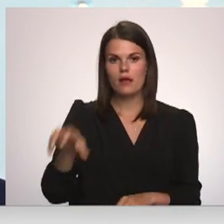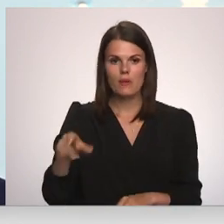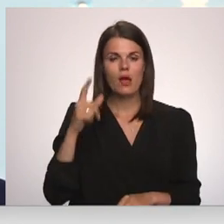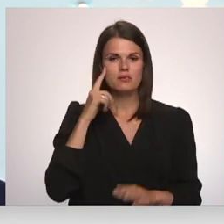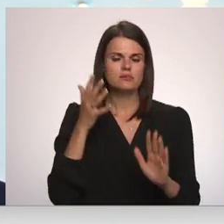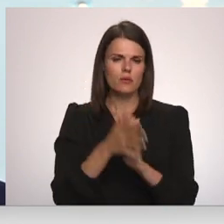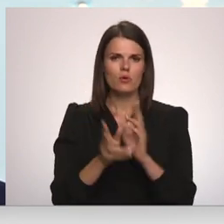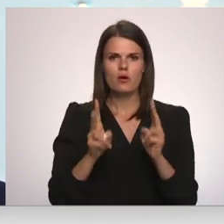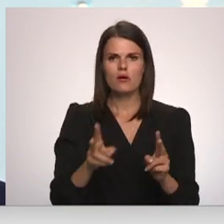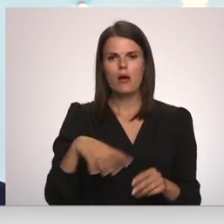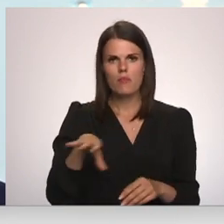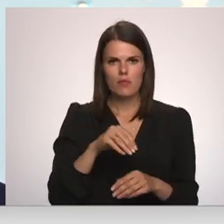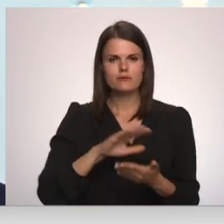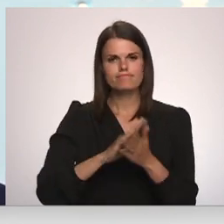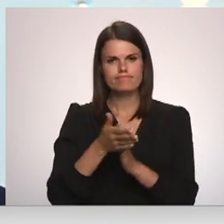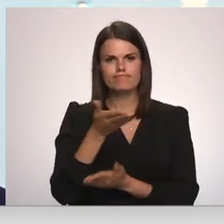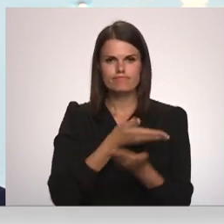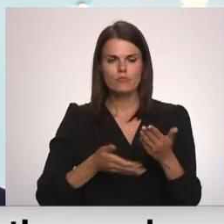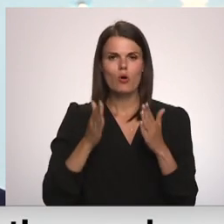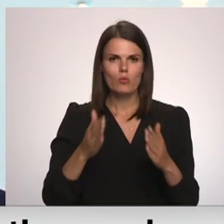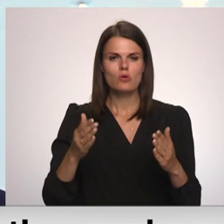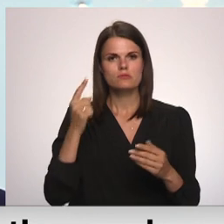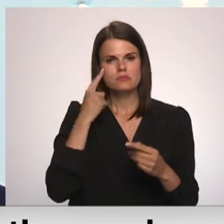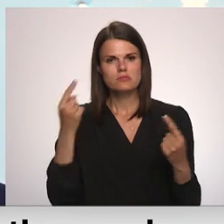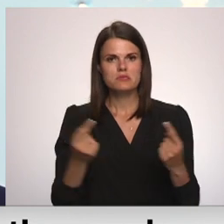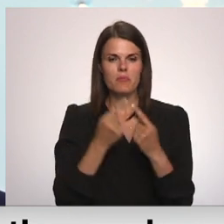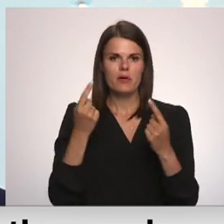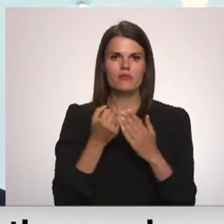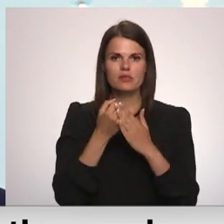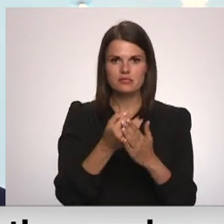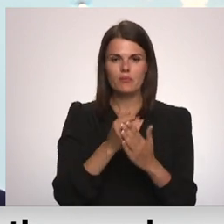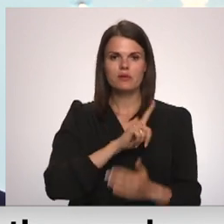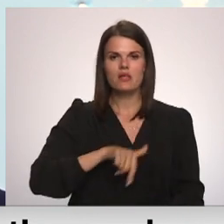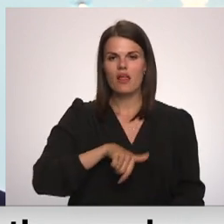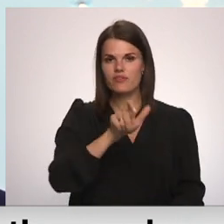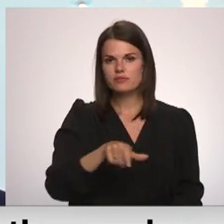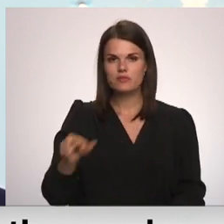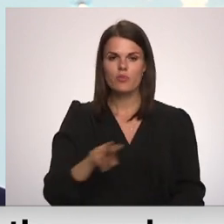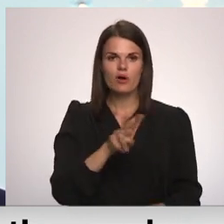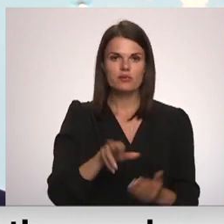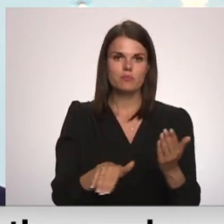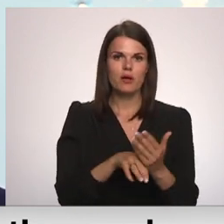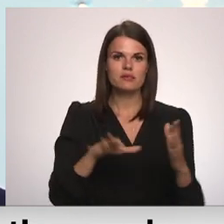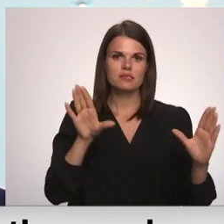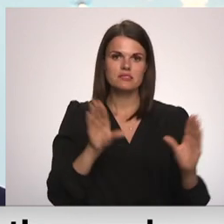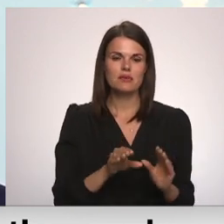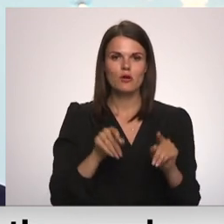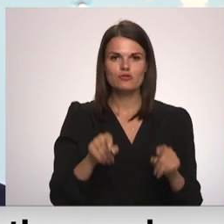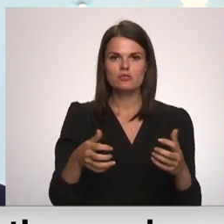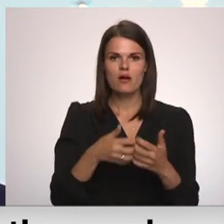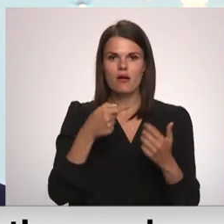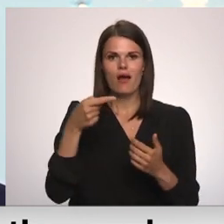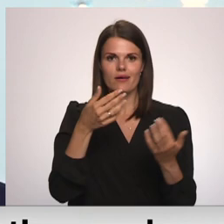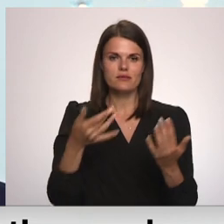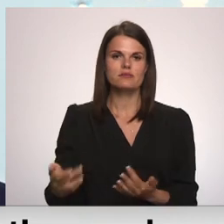mērķēt atbalsts sistēmu mūsu valsts iedzīvotēm, kas palīdzēs samazināt šīs karas sekas, kas tieši